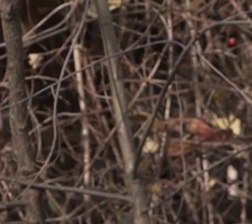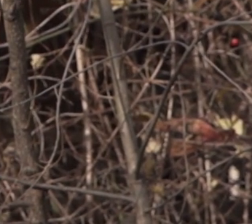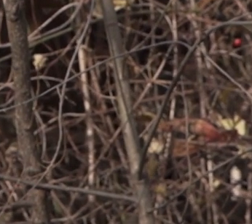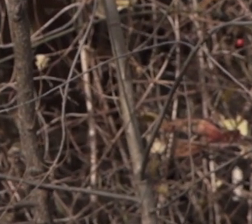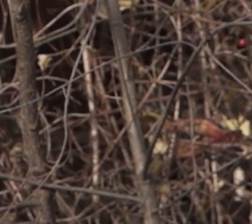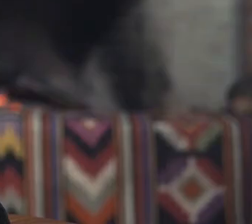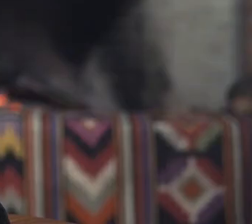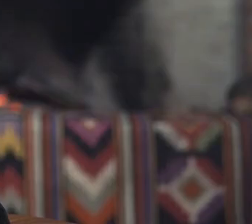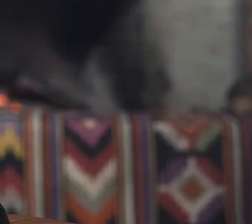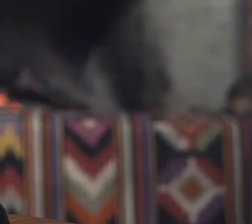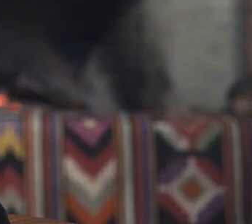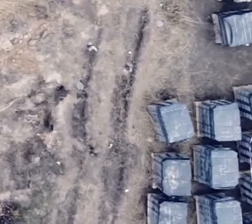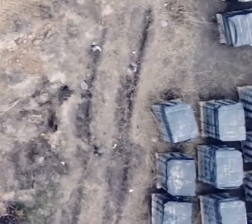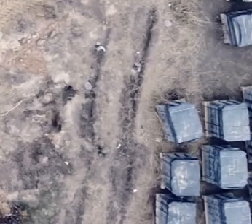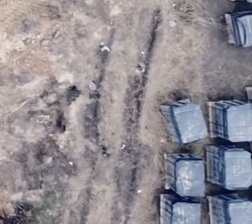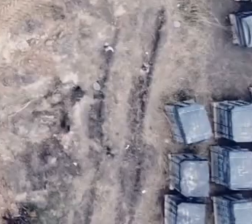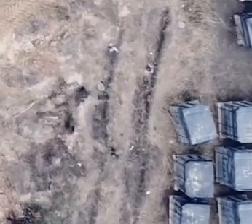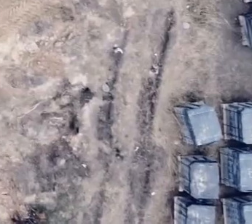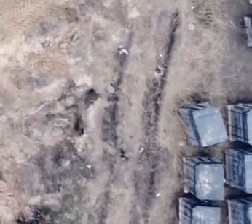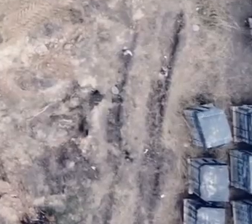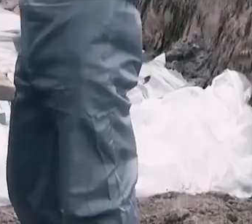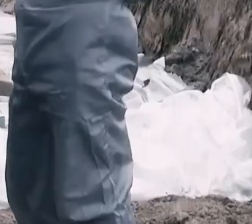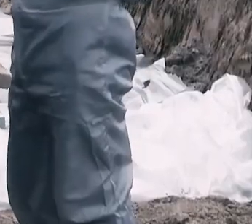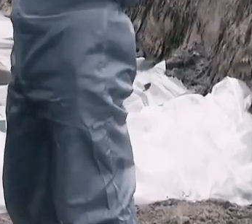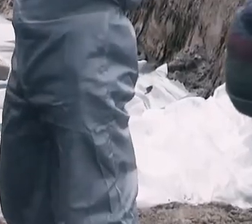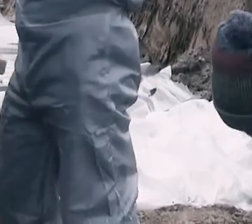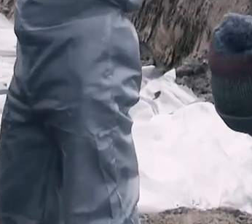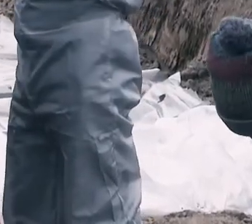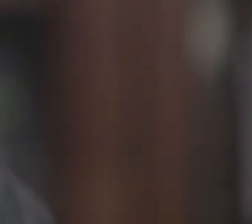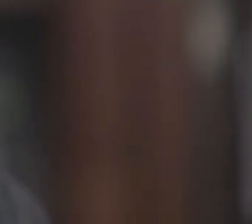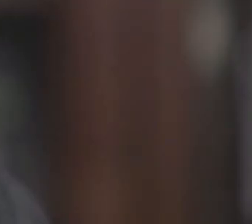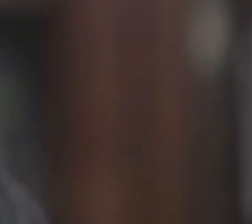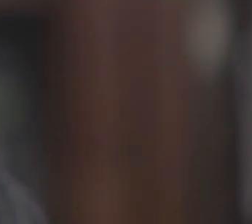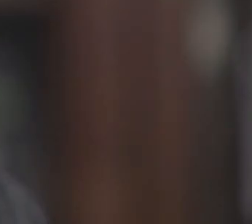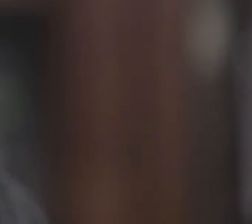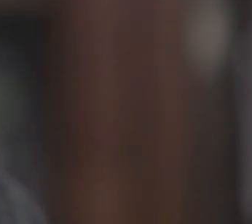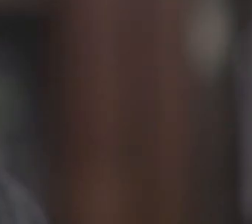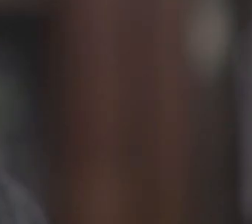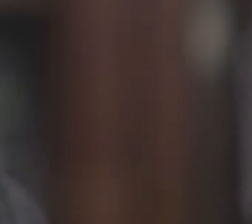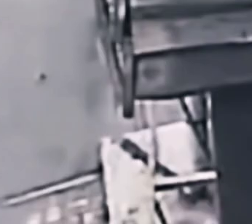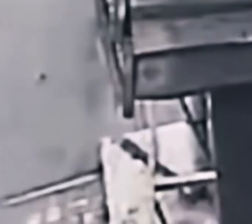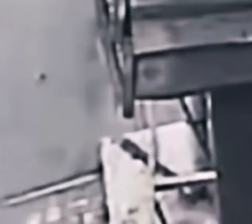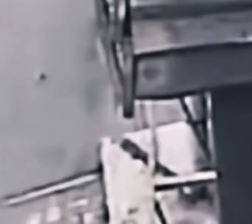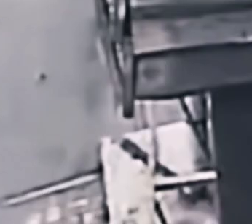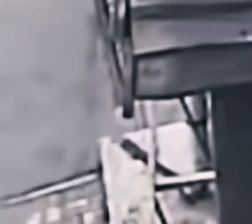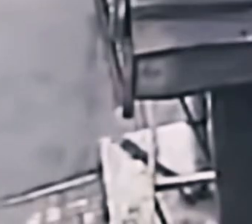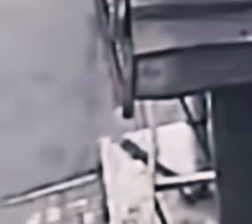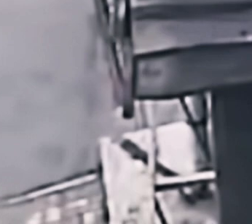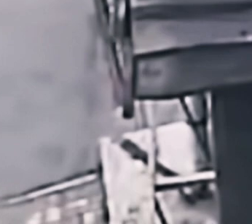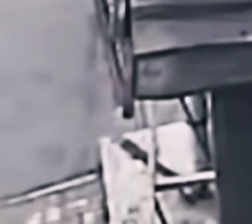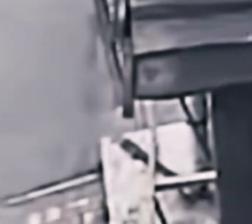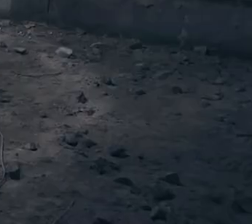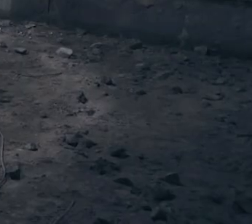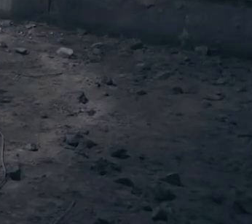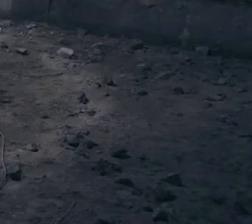– це історія геноцидів різних мостей. Російський світ – це світ садомазохістичний, де є тільки одна модель